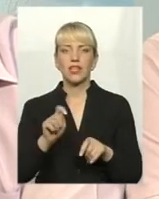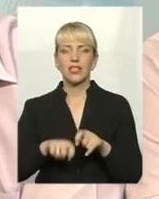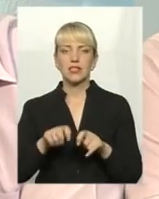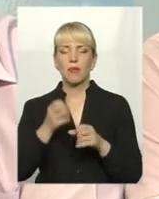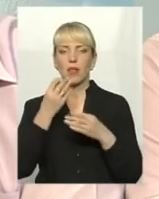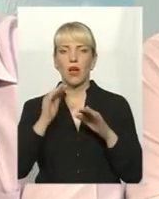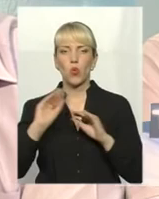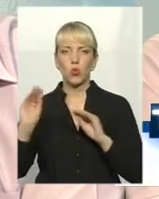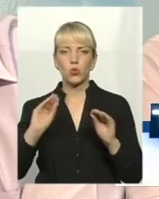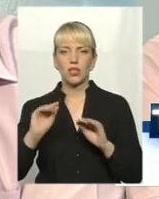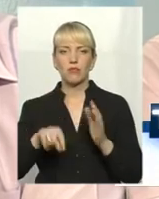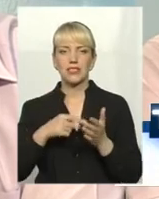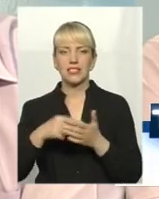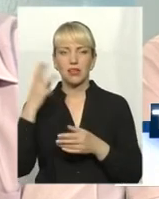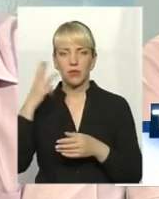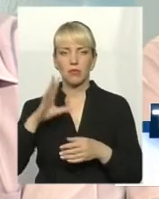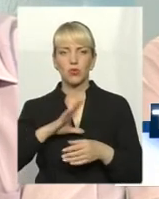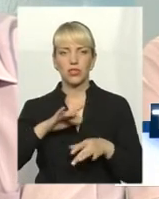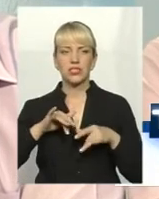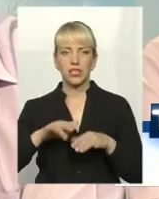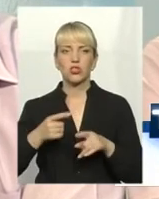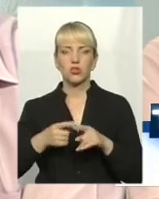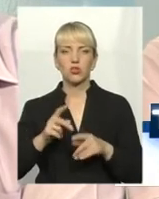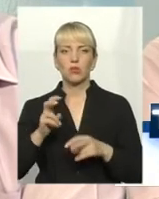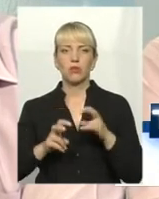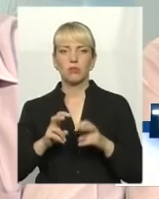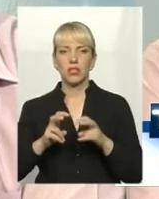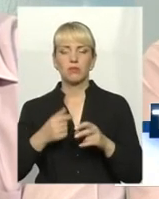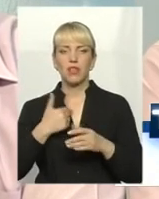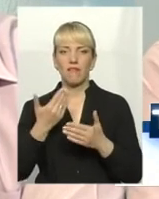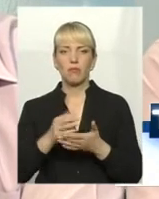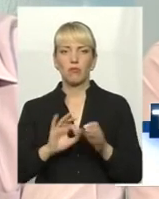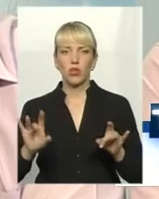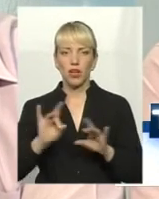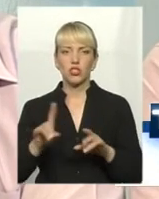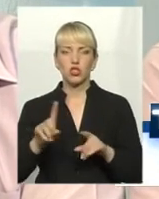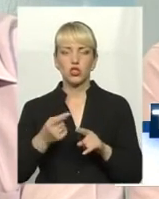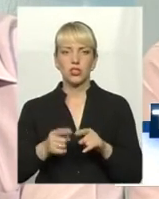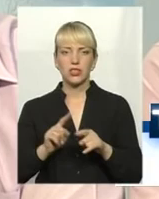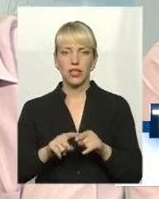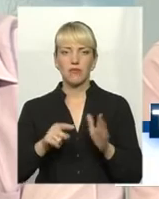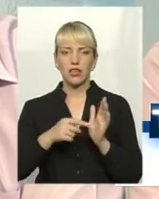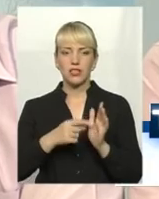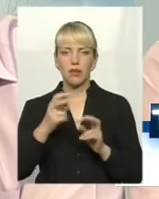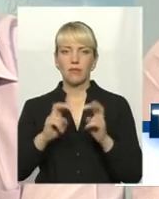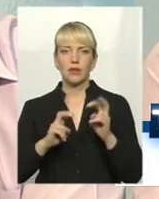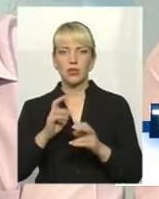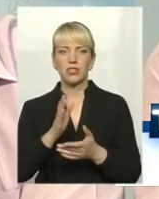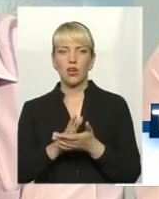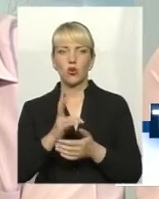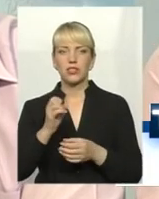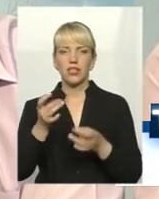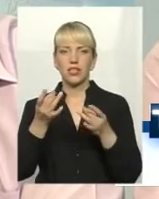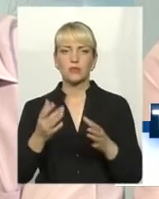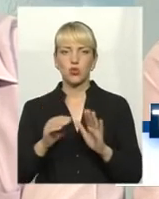благоустрою міста Хмельницького вживала заходи до даного підприємства. Я пояснював, що вказане вам підприємство знаходиться на